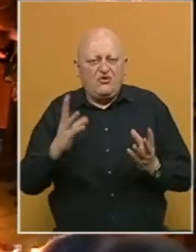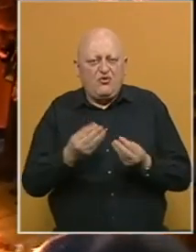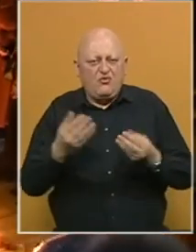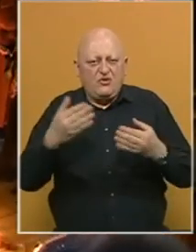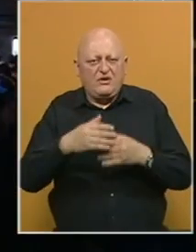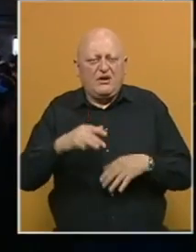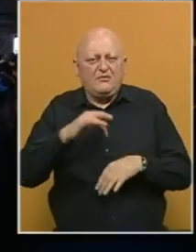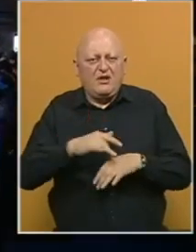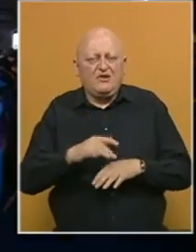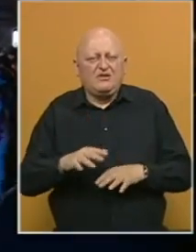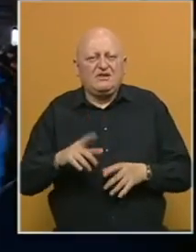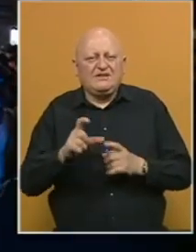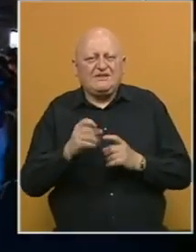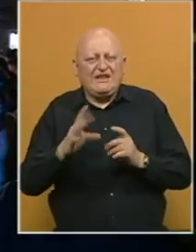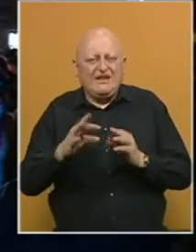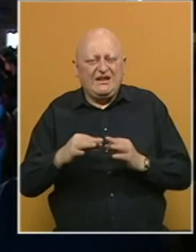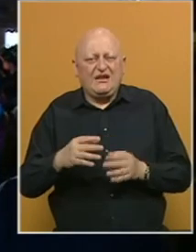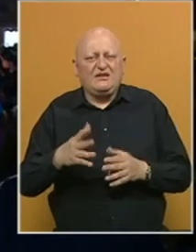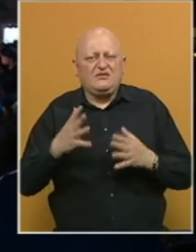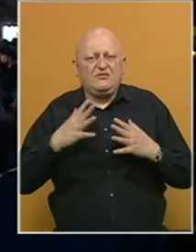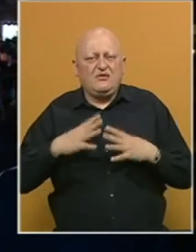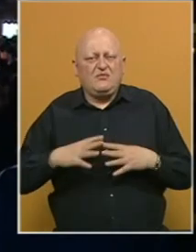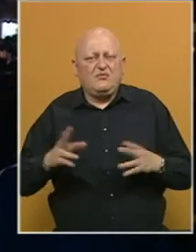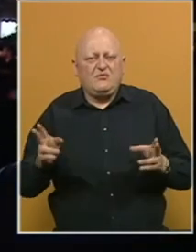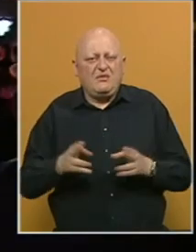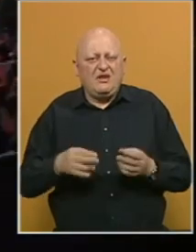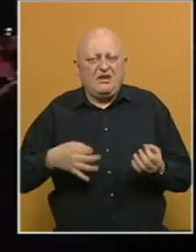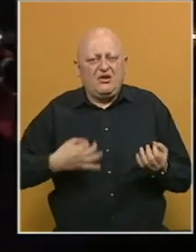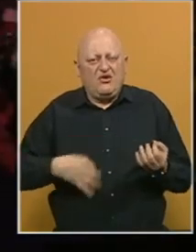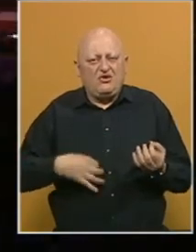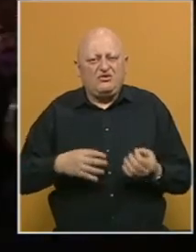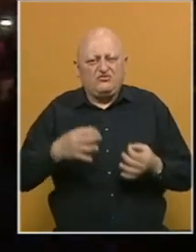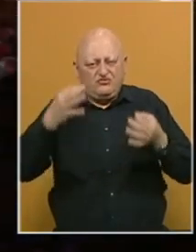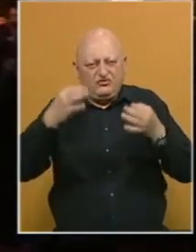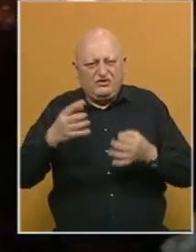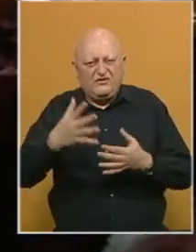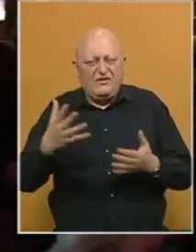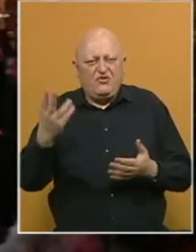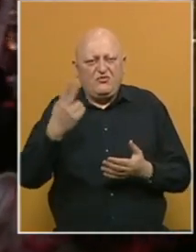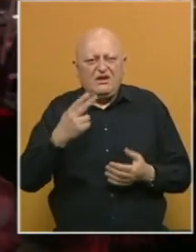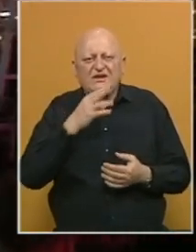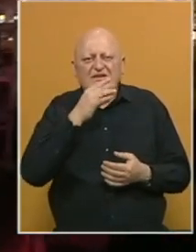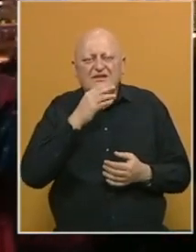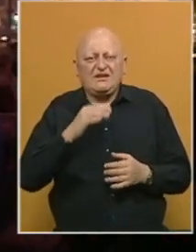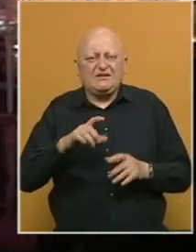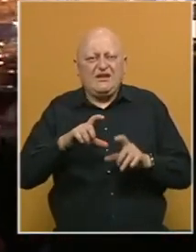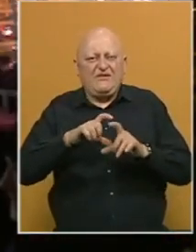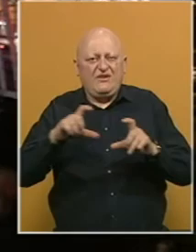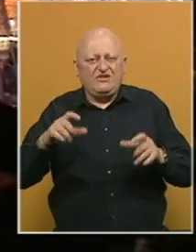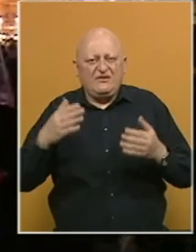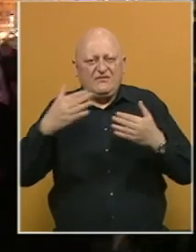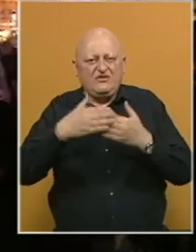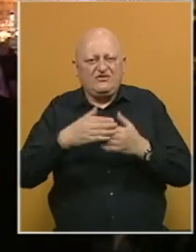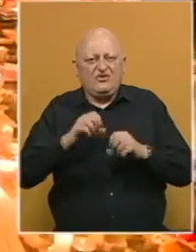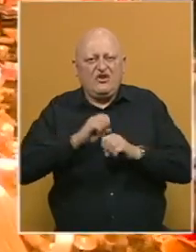večeras okupio na platovu Sarajevske Skenderije gdje je održan mini koncert u čast ovog velikog umjetnika. I Sarajevska vječnica